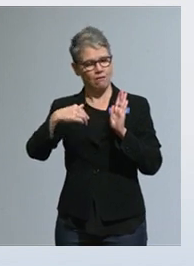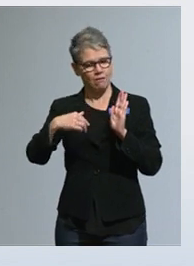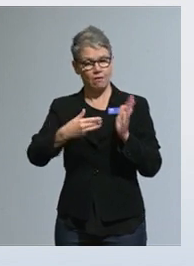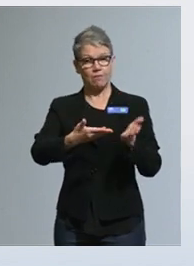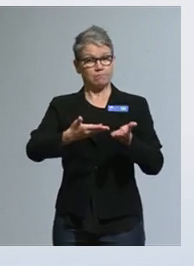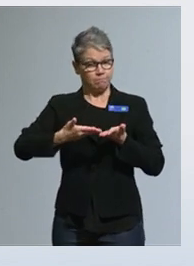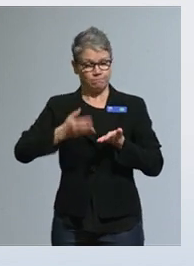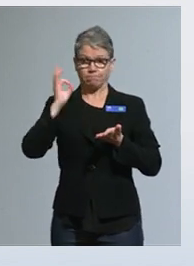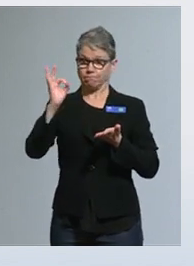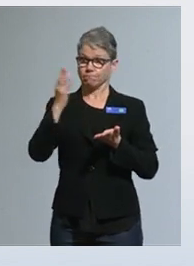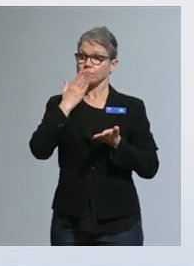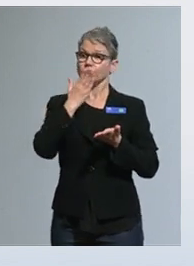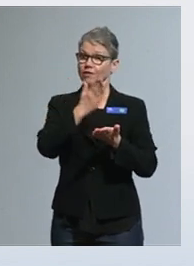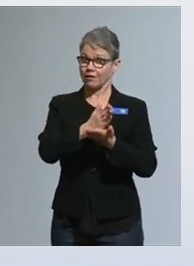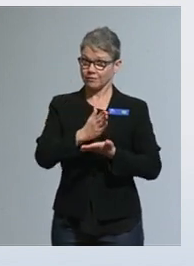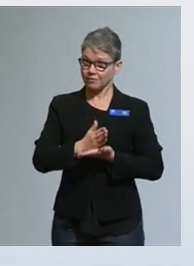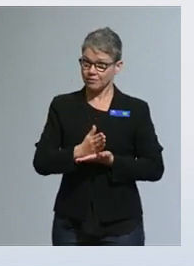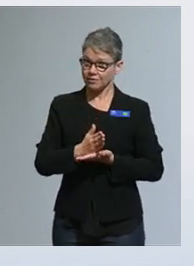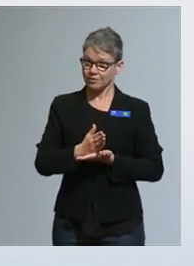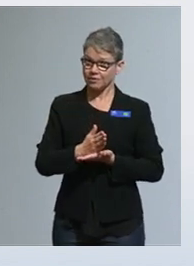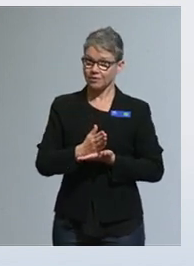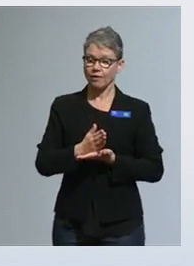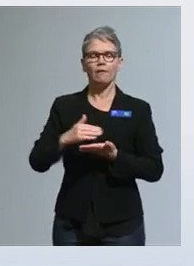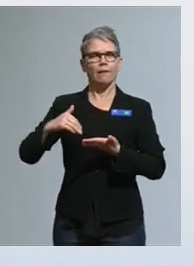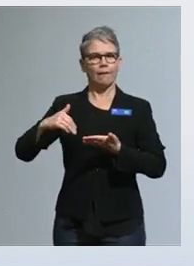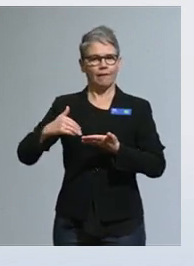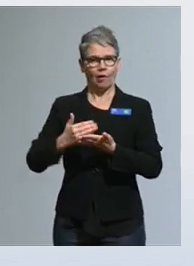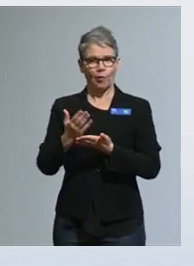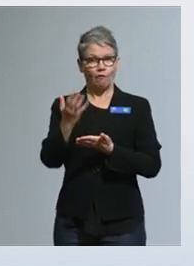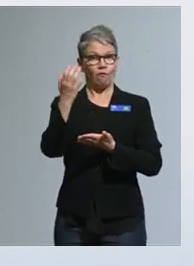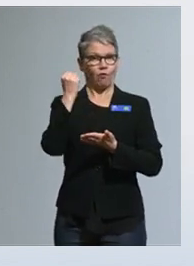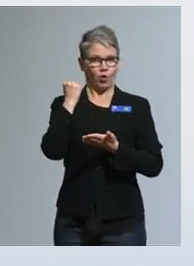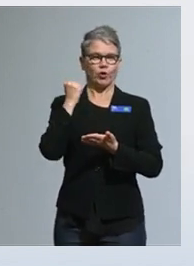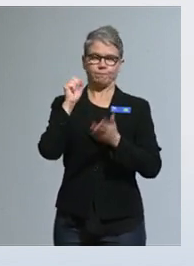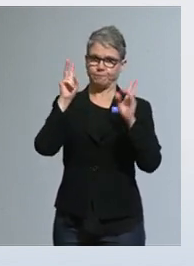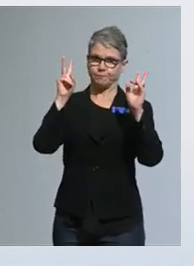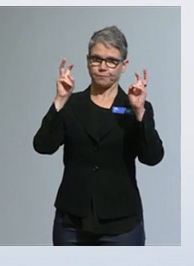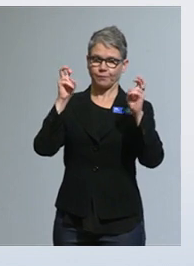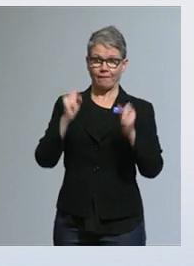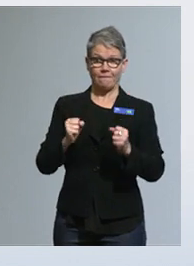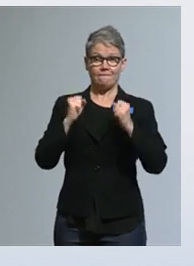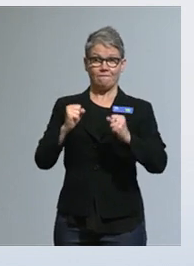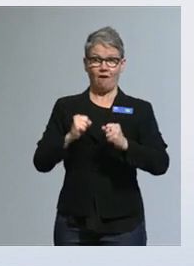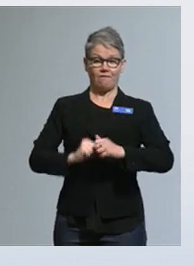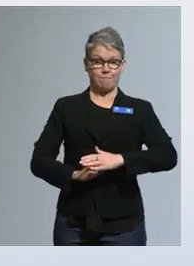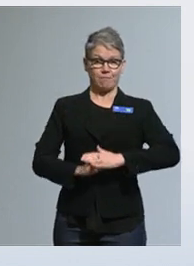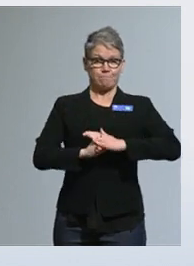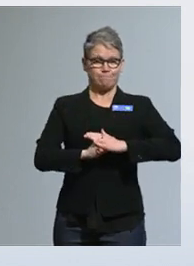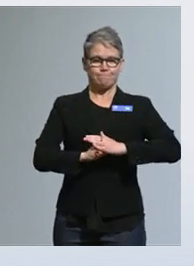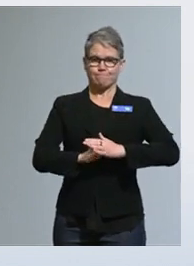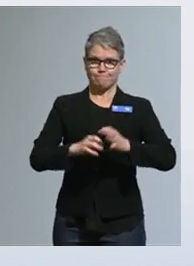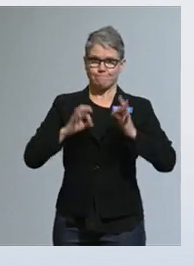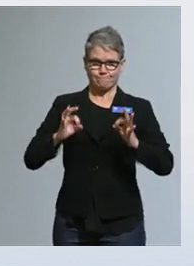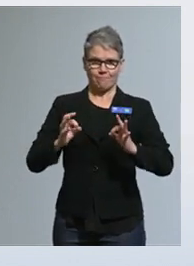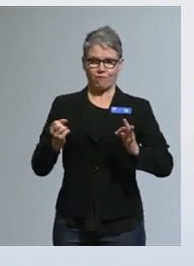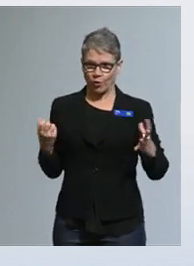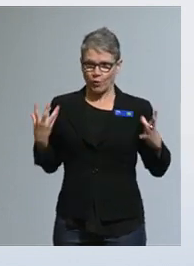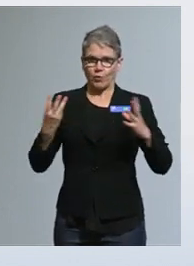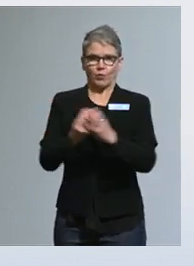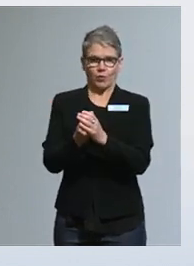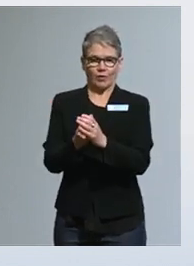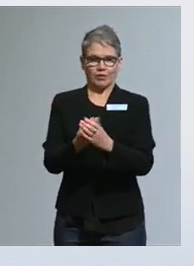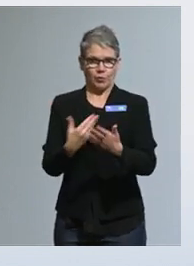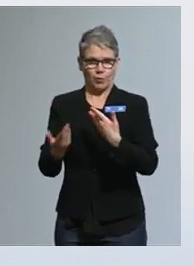erinomainen asia. Me sitä kautta saamme niin sanotusti vahvemmat hartiat tätä työtä yhteisesti